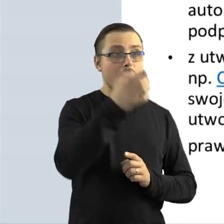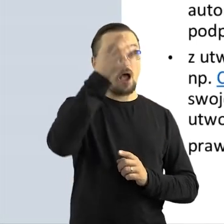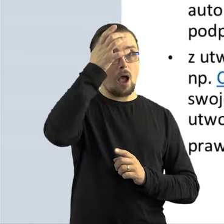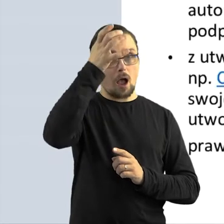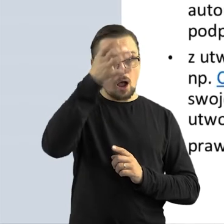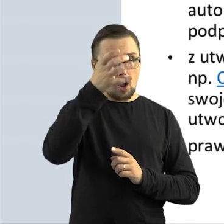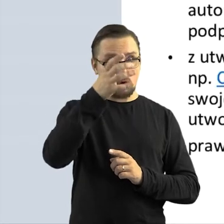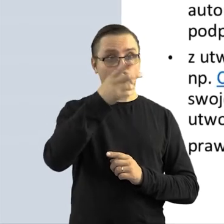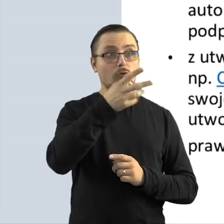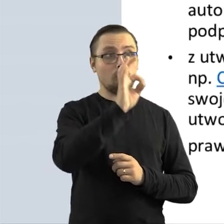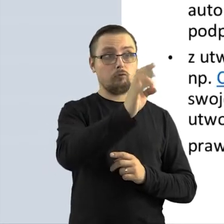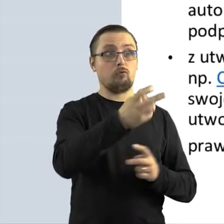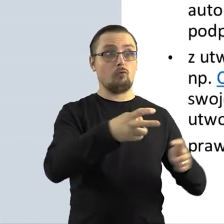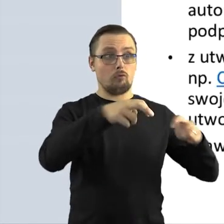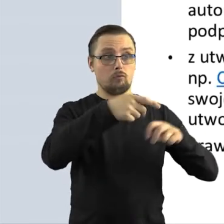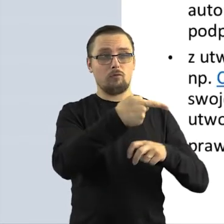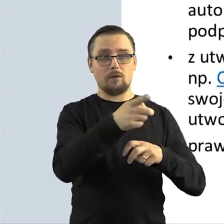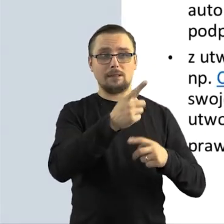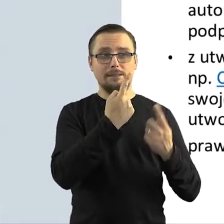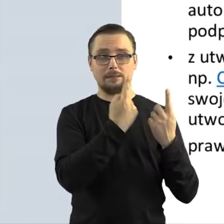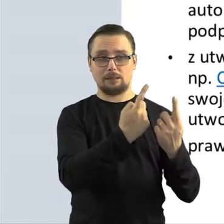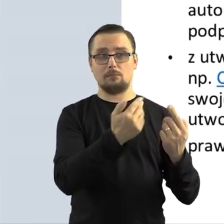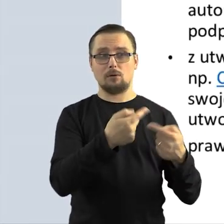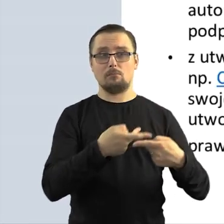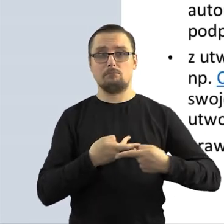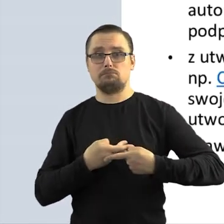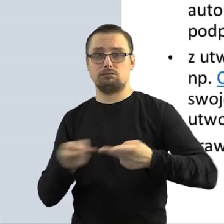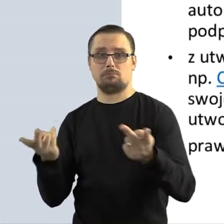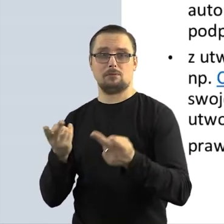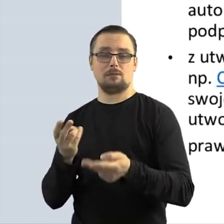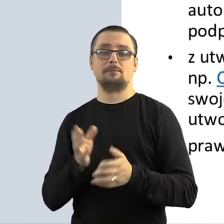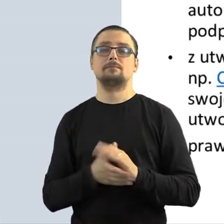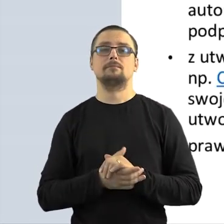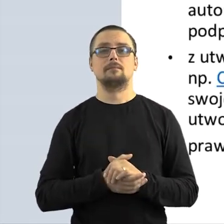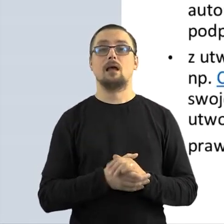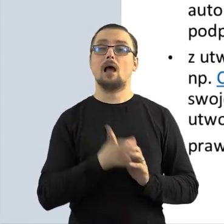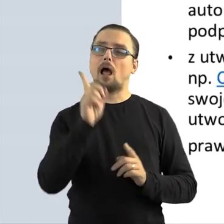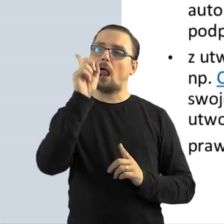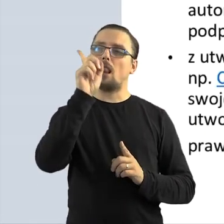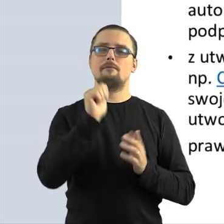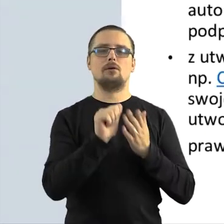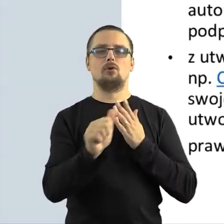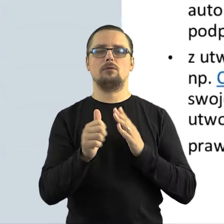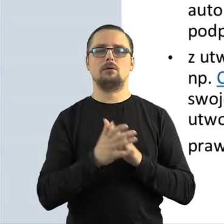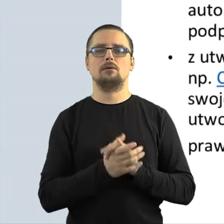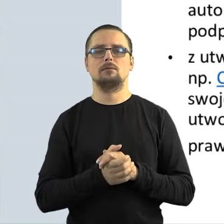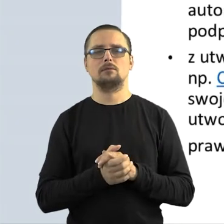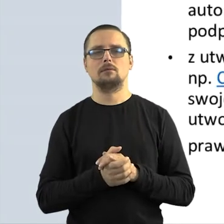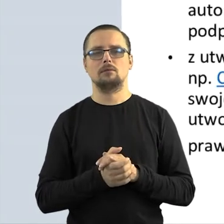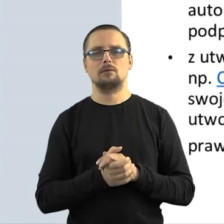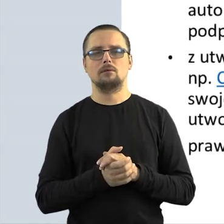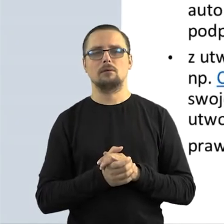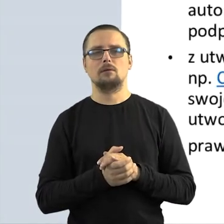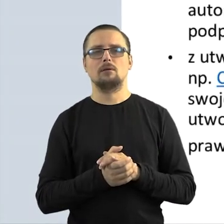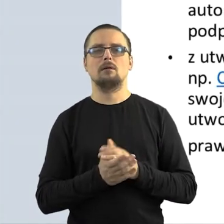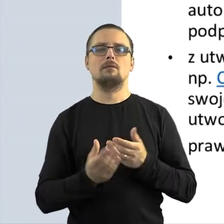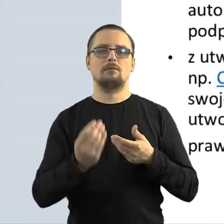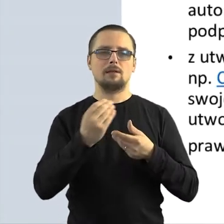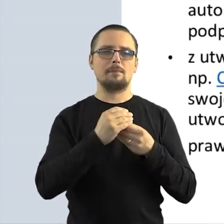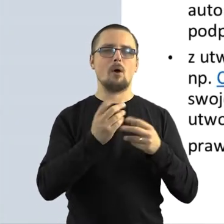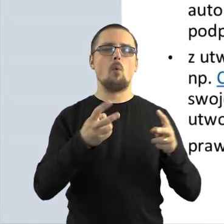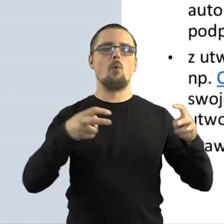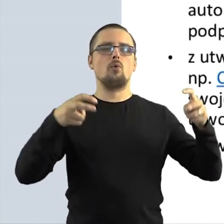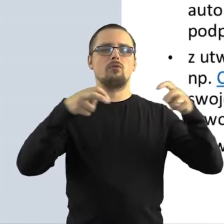stworzyli. To jest jak najbardziej oczywiste, z małym wyjątkiem, o którym tutaj będziemy mówili też za chwilę, tak zwanych utworów